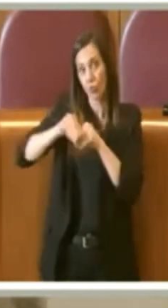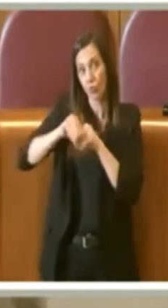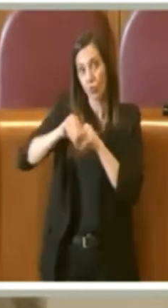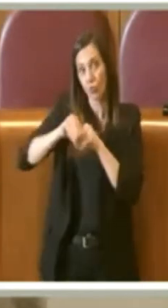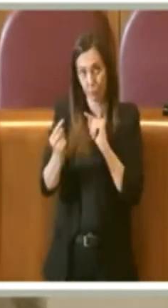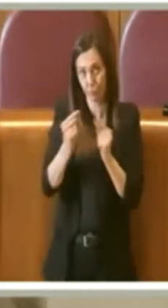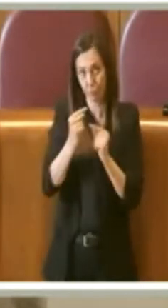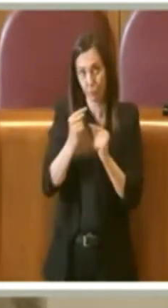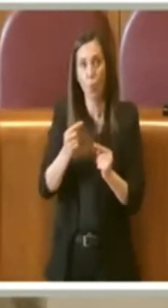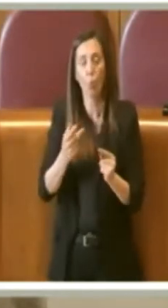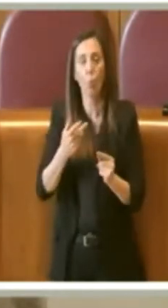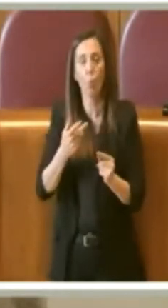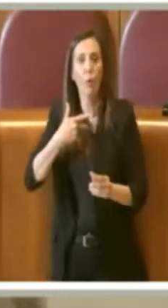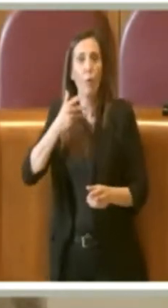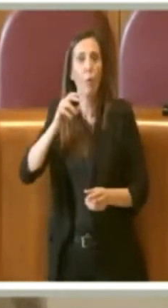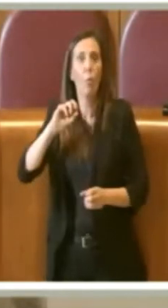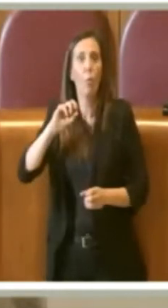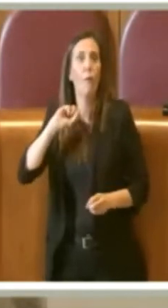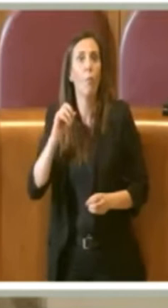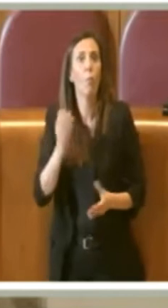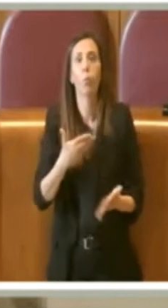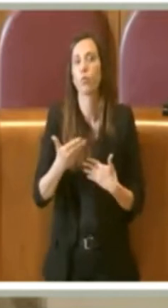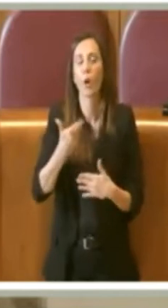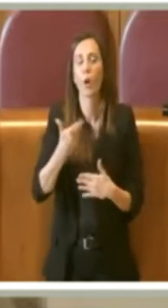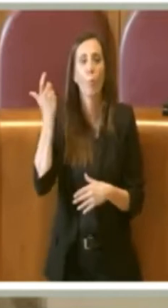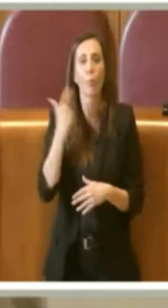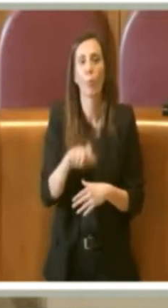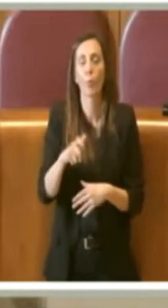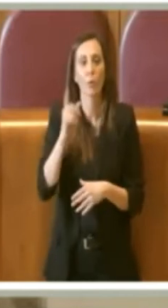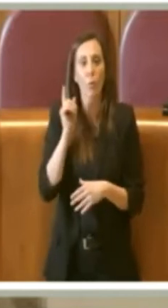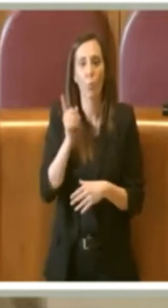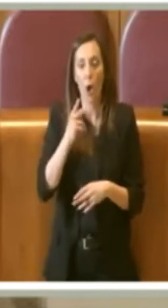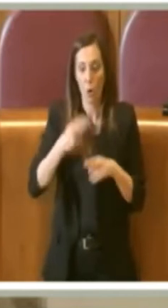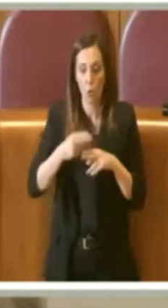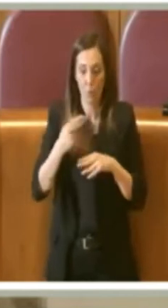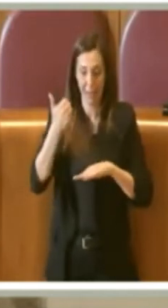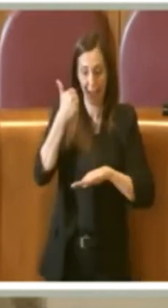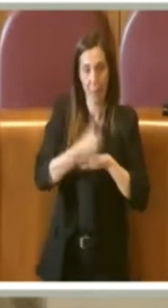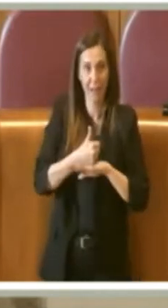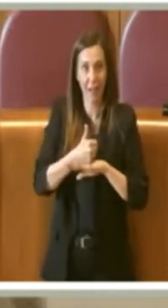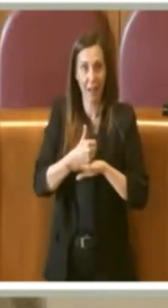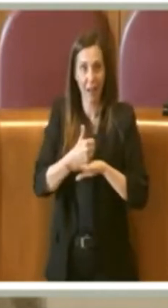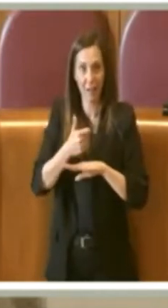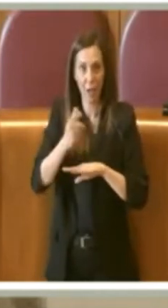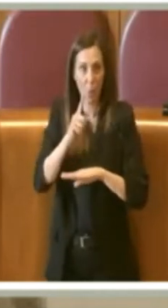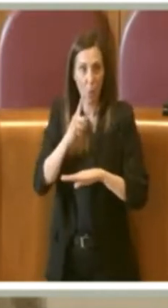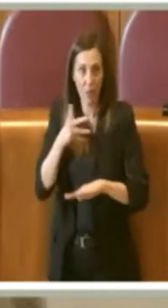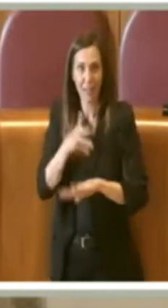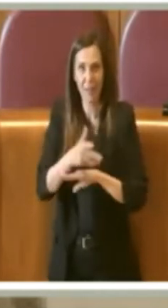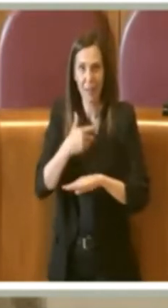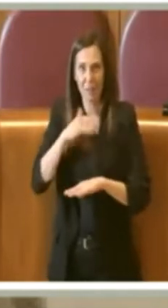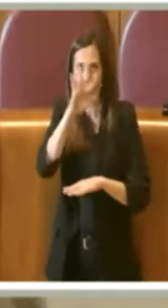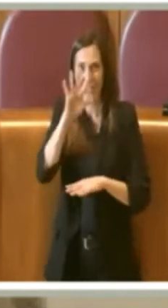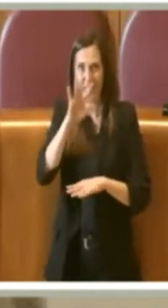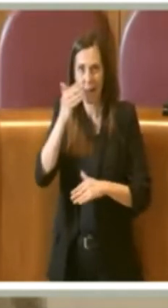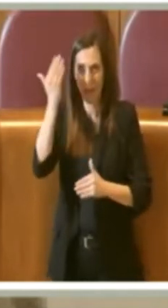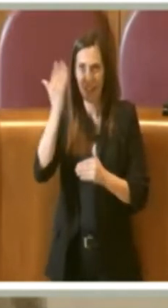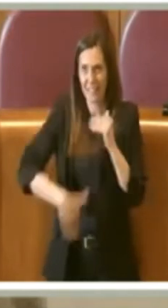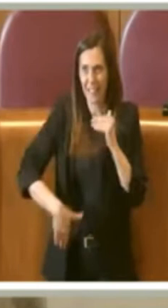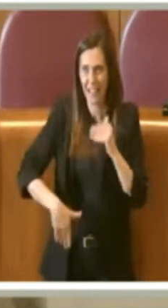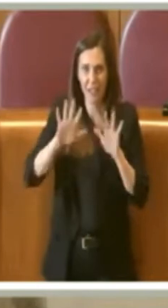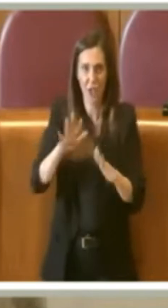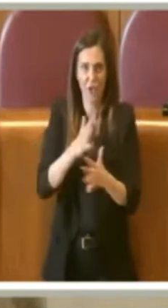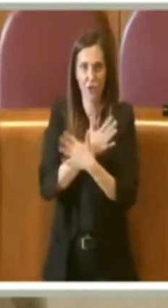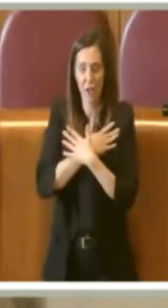'urgenza è dettata dal fatto che qualora Roma Capitale non intervenisse, mi sembra il 10 maggio c'è una scadenza per restituire l'area